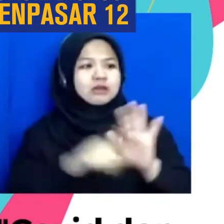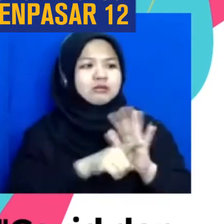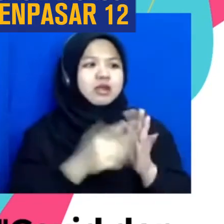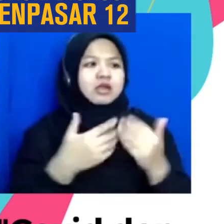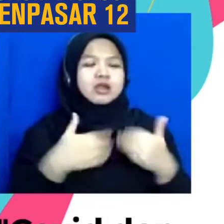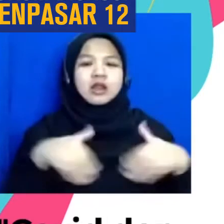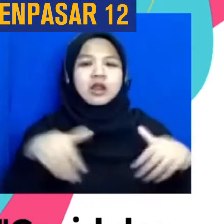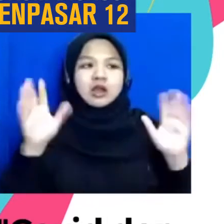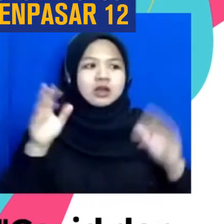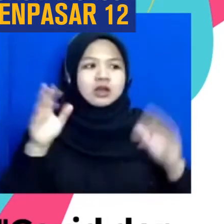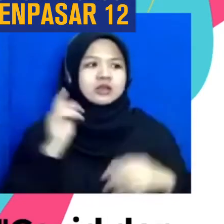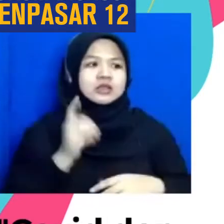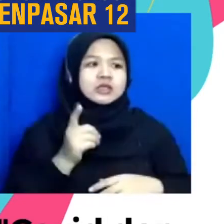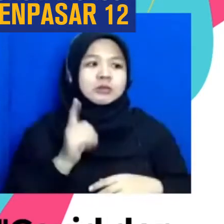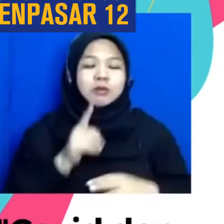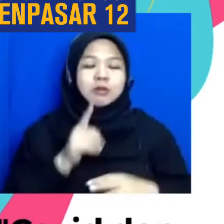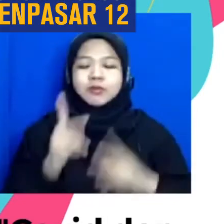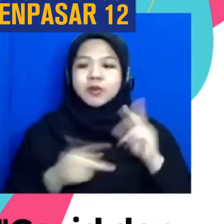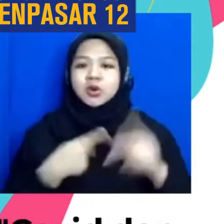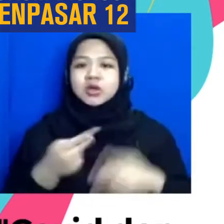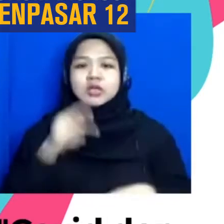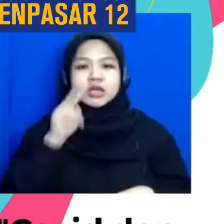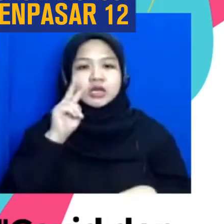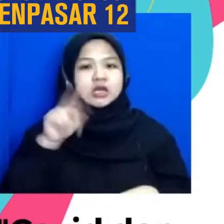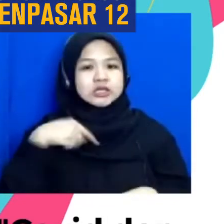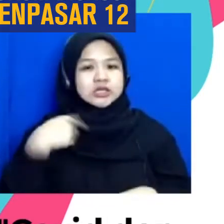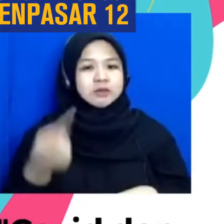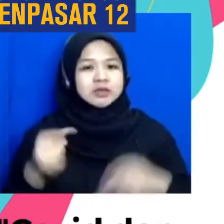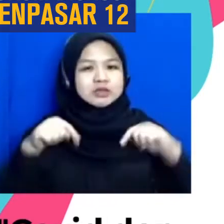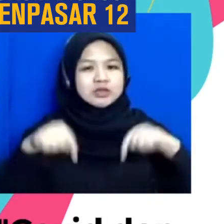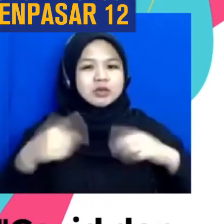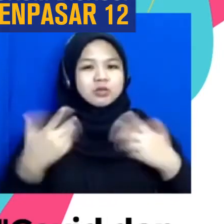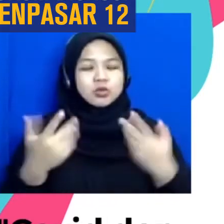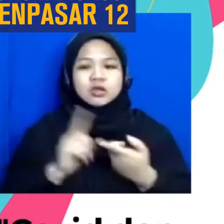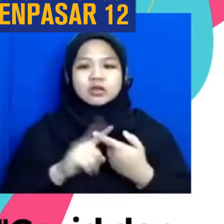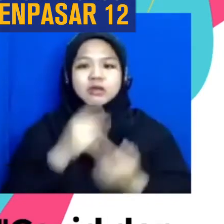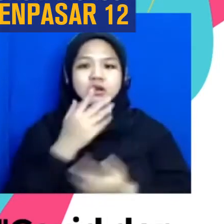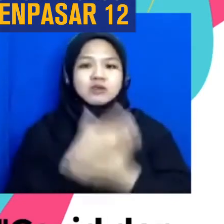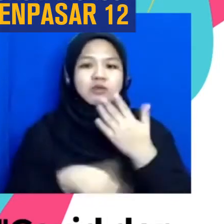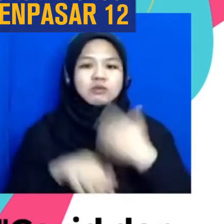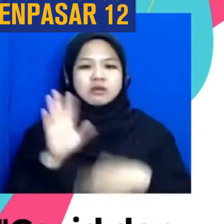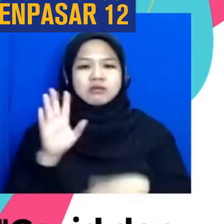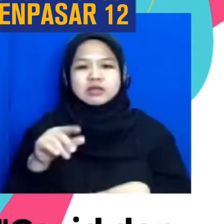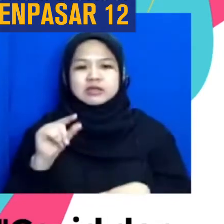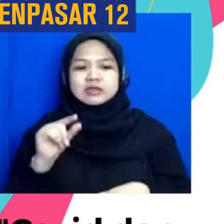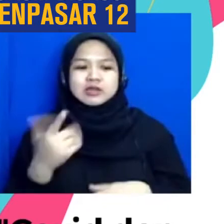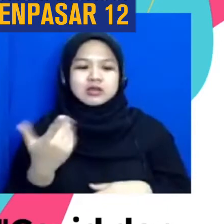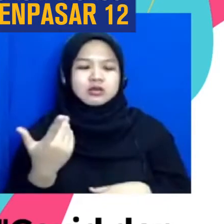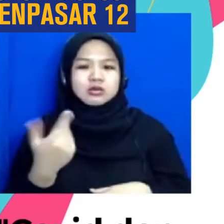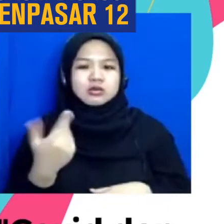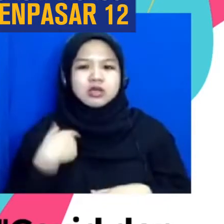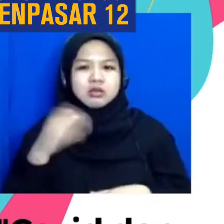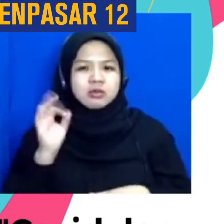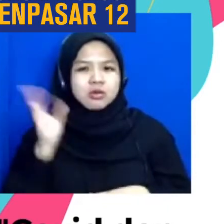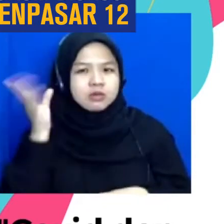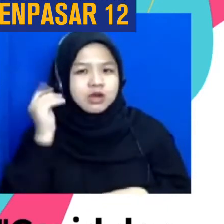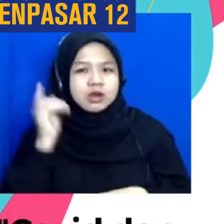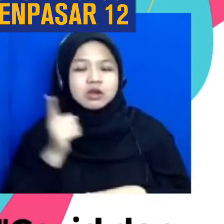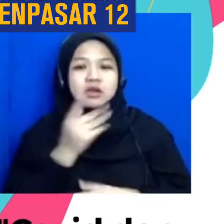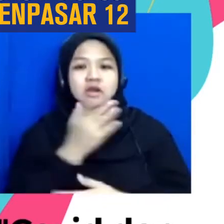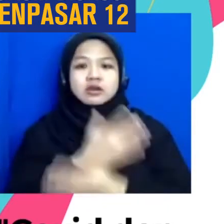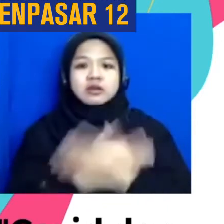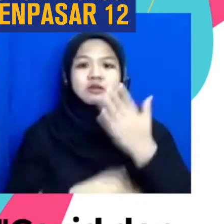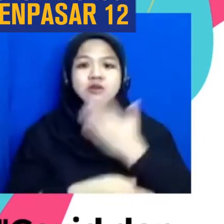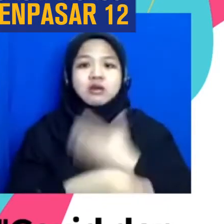Karena Kalau kita Lihat Sampai Sekarang Ini Mungkin Teman Di Fabel Masih Sangat Sedikit Saya Belum Dengar Ada Teman Dalam